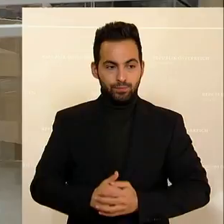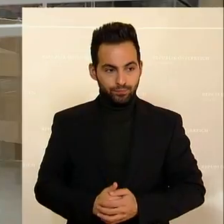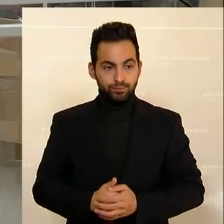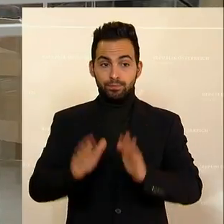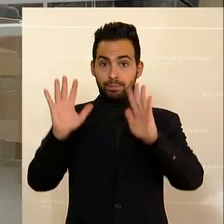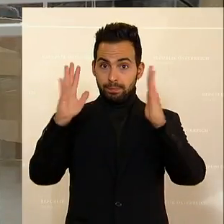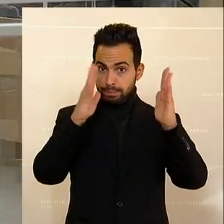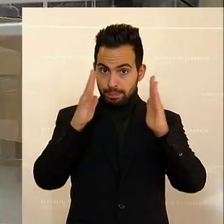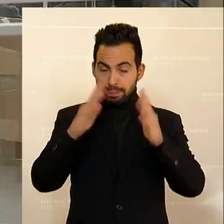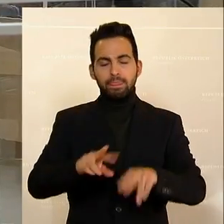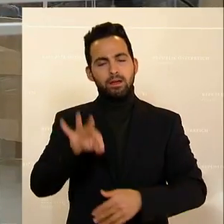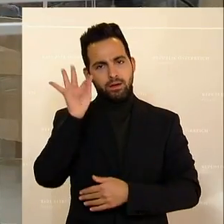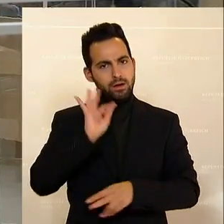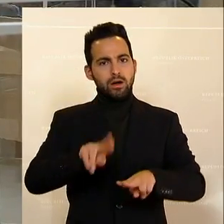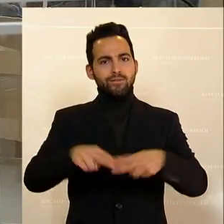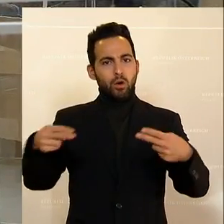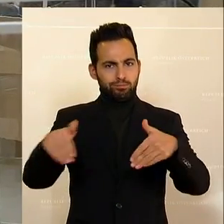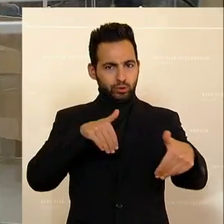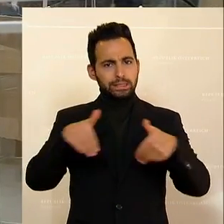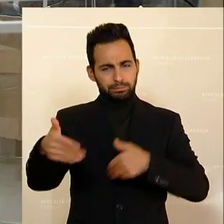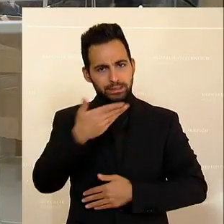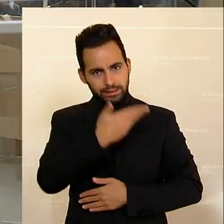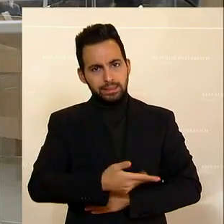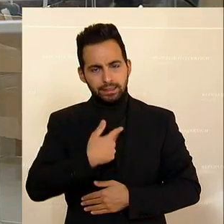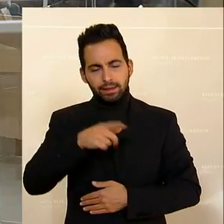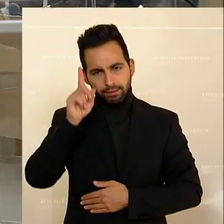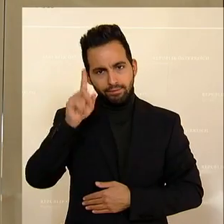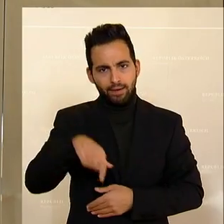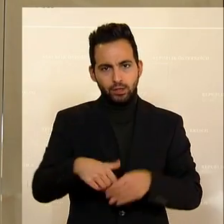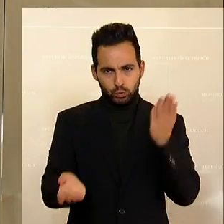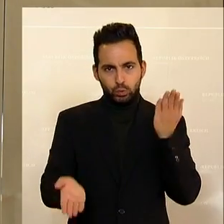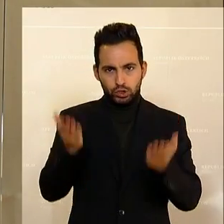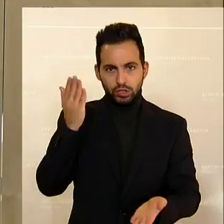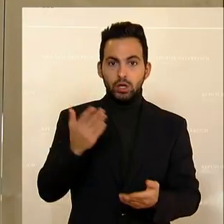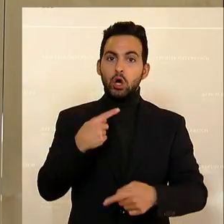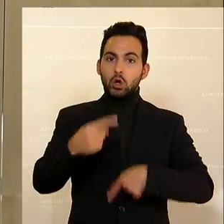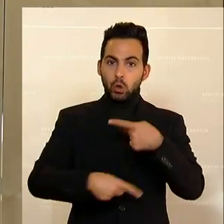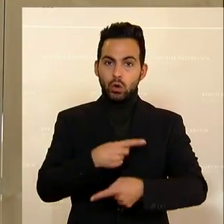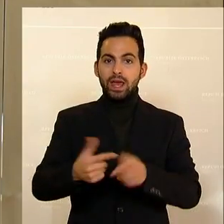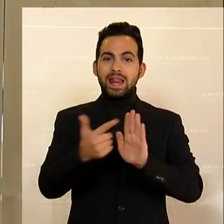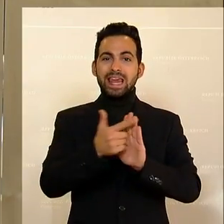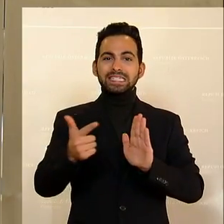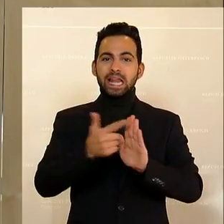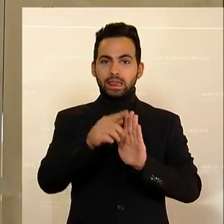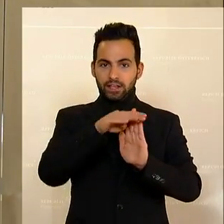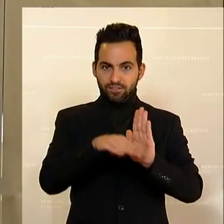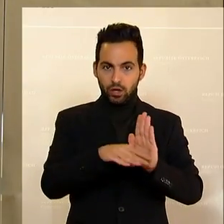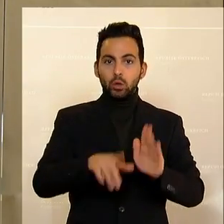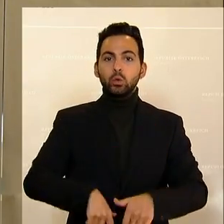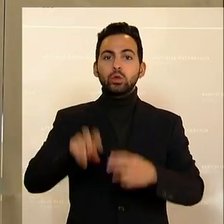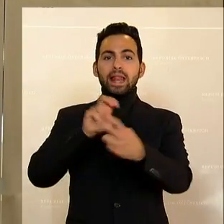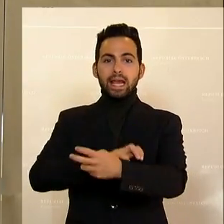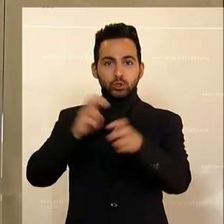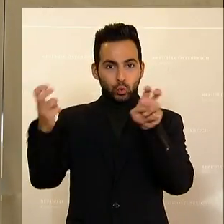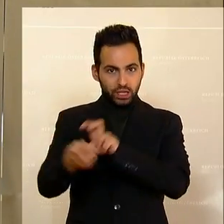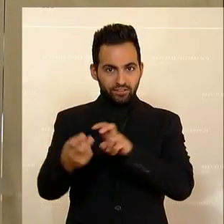Und Frau Bundesministerin, ich kenne den kleinen Unterschied zwischen der Rolle der Legislative und der Exekutive.